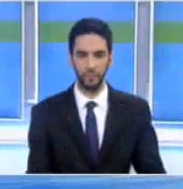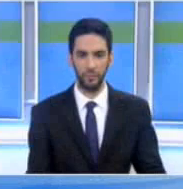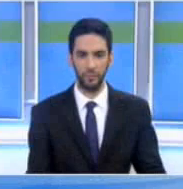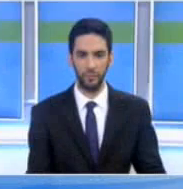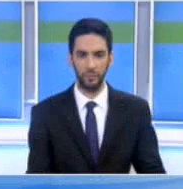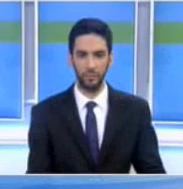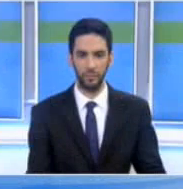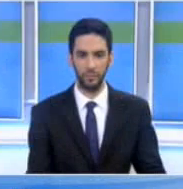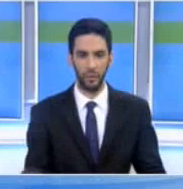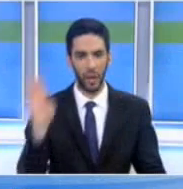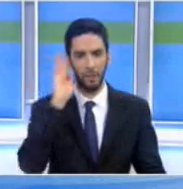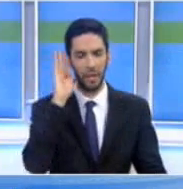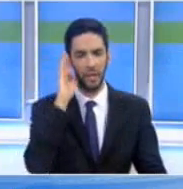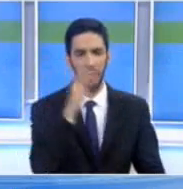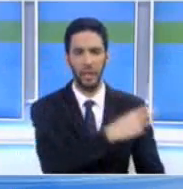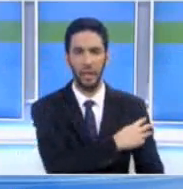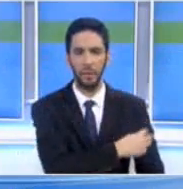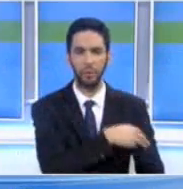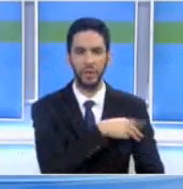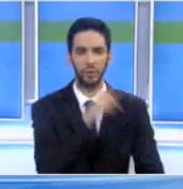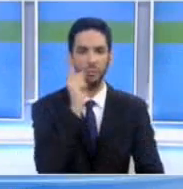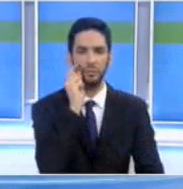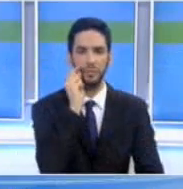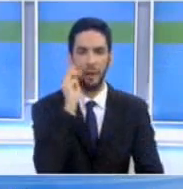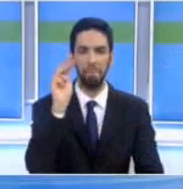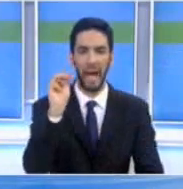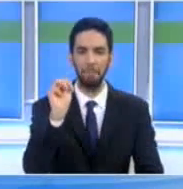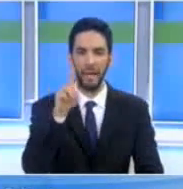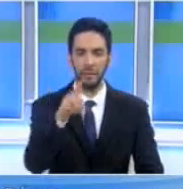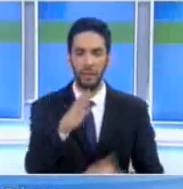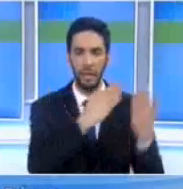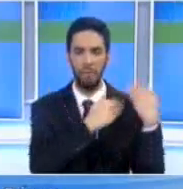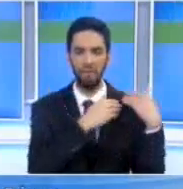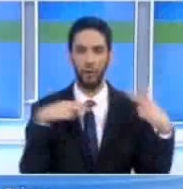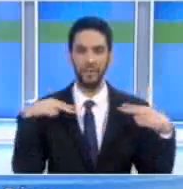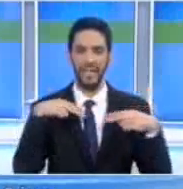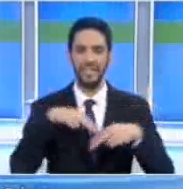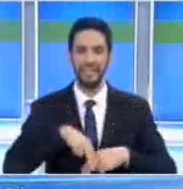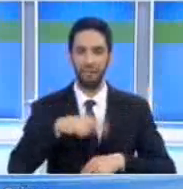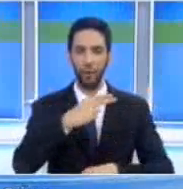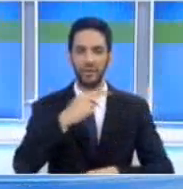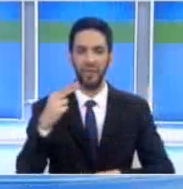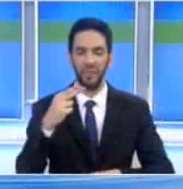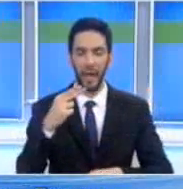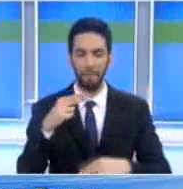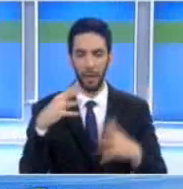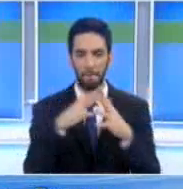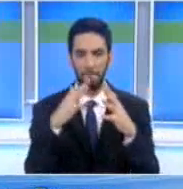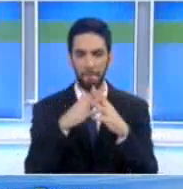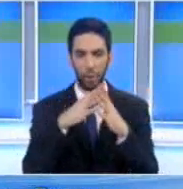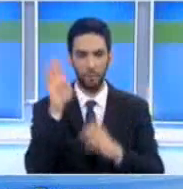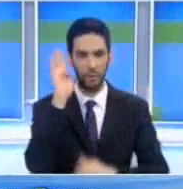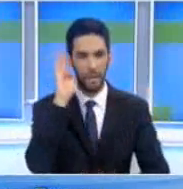Σε εξωτερικές ειδήσεις ο υποστράτηγος Herman Raymond Max Master αναλαμβάνει τη θέση του συμβούλου σε θέματα εθνικής